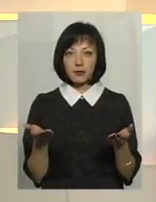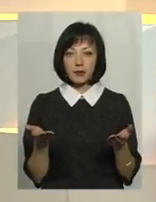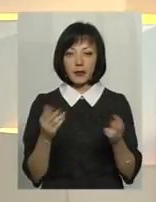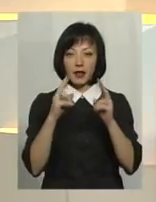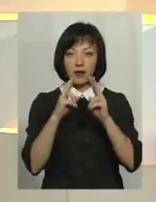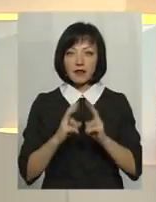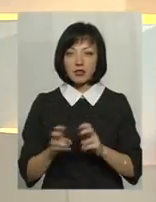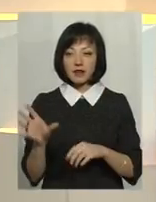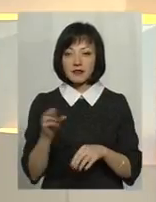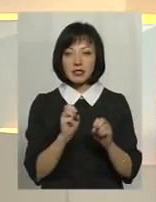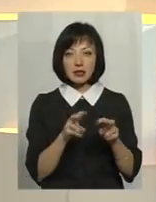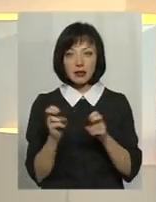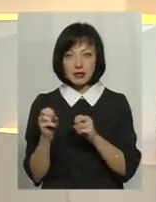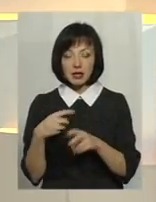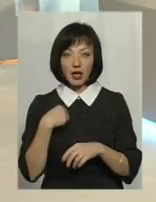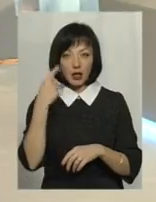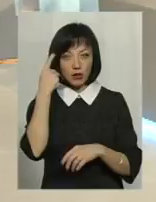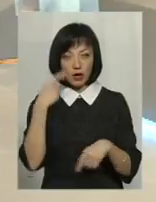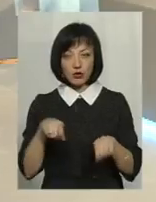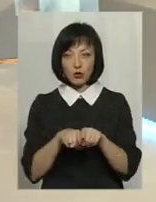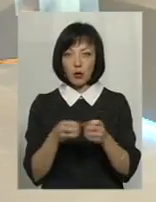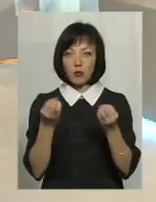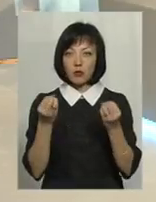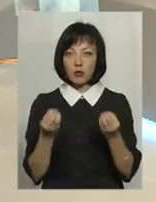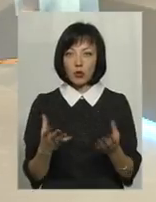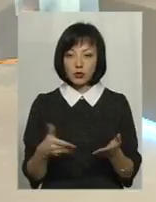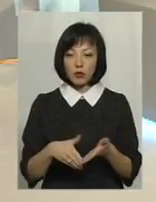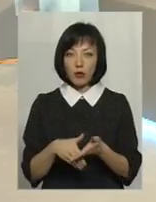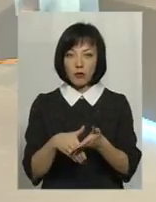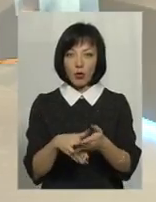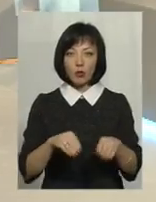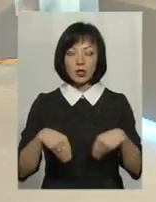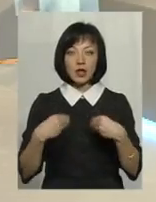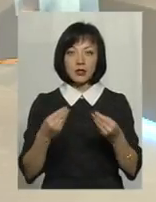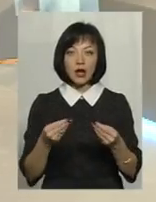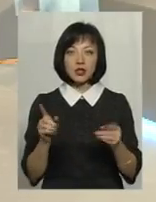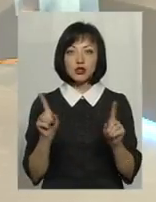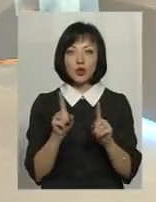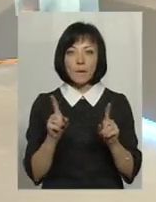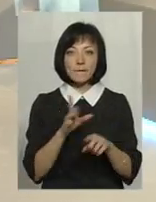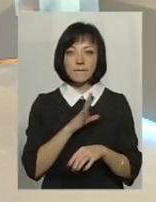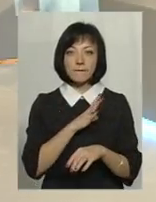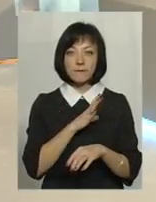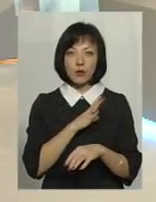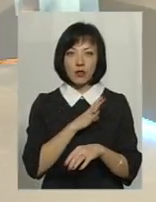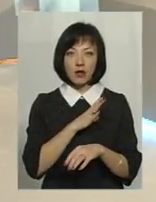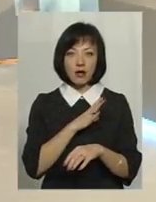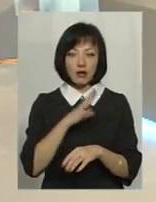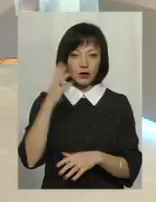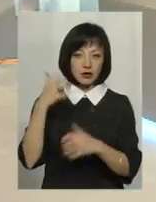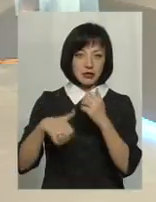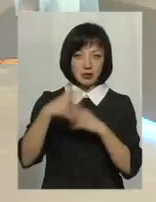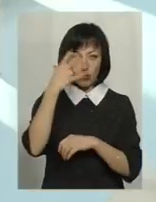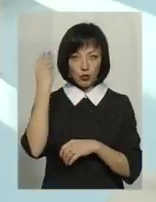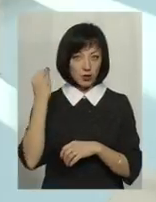вивчає всі ризики і навіть, я так думаю, просто донорську допомогу надати, аби вона була похоронена, десь ніхто ж не